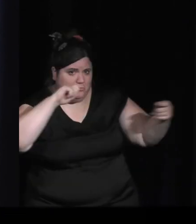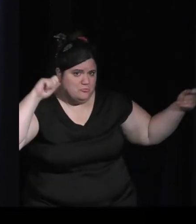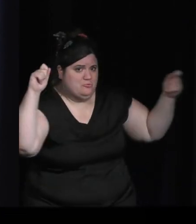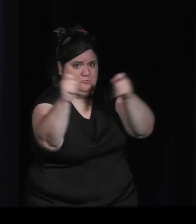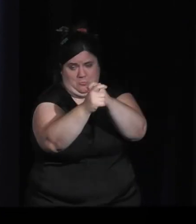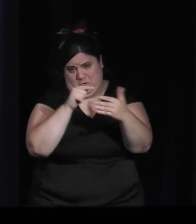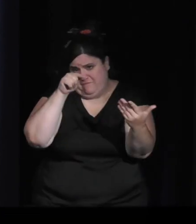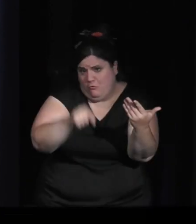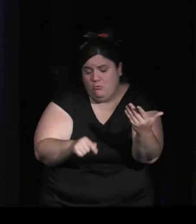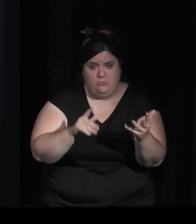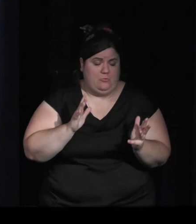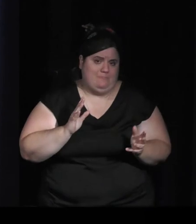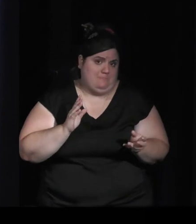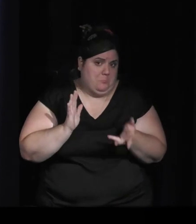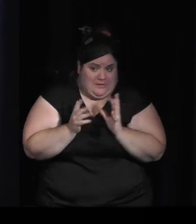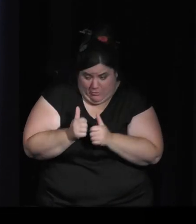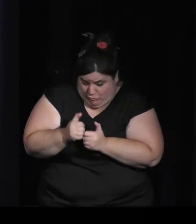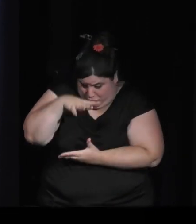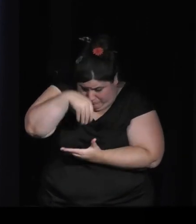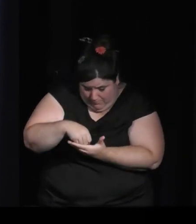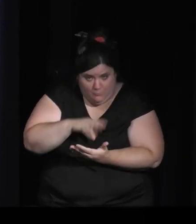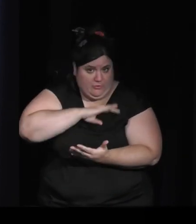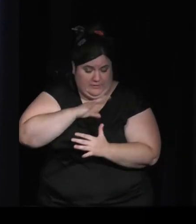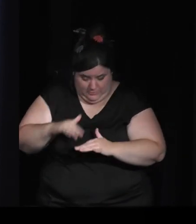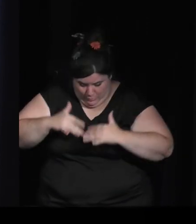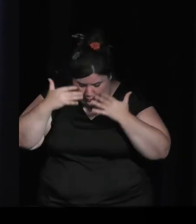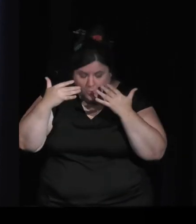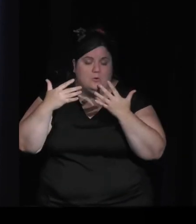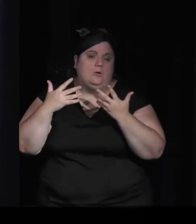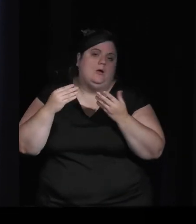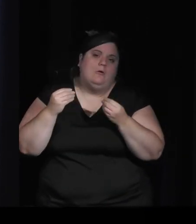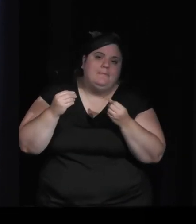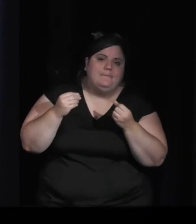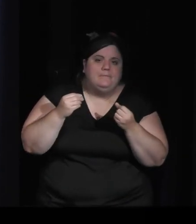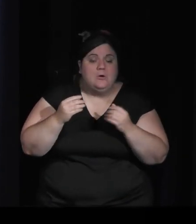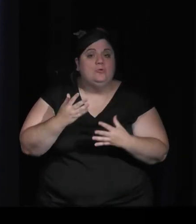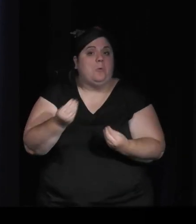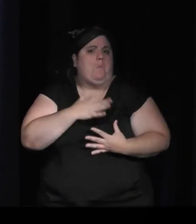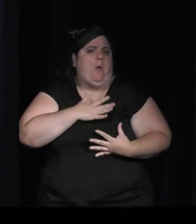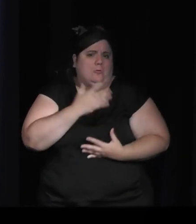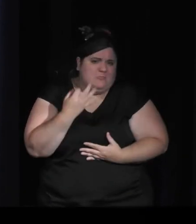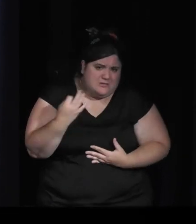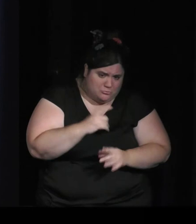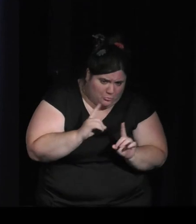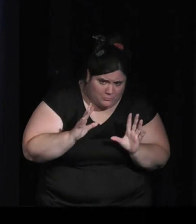arriver, esthétiser aussi des... Alors, aujourd'hui, c'est un mot un peu valise, les futurs souhaitables, esthétiser